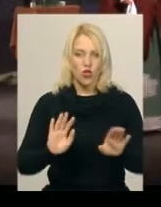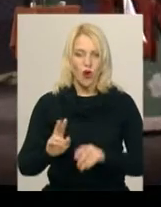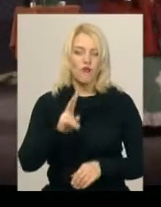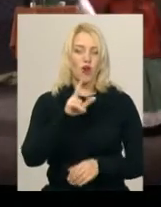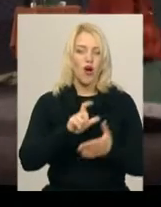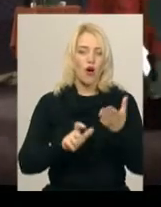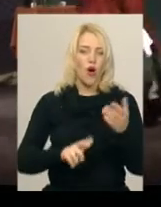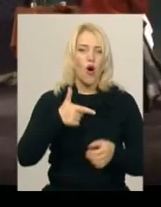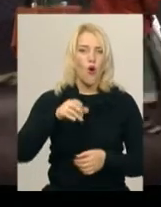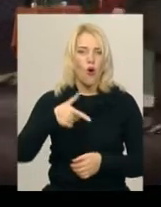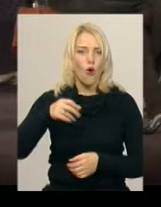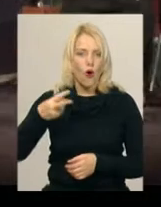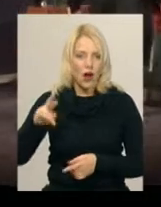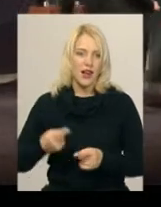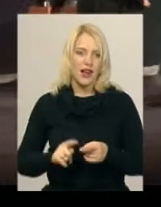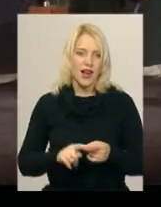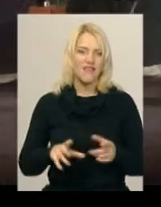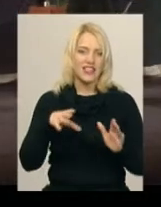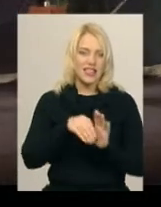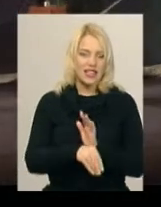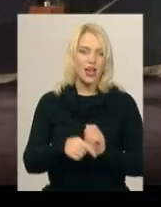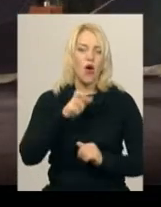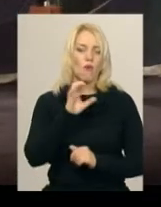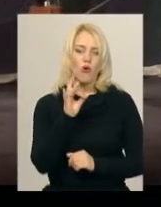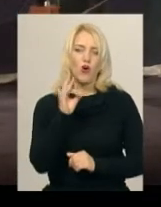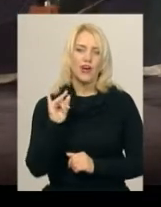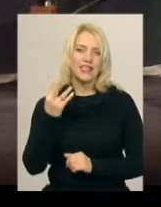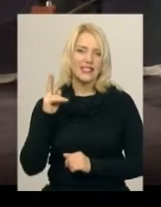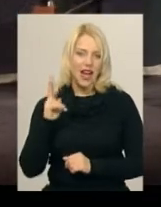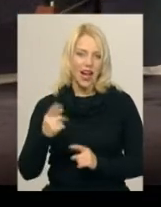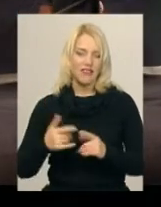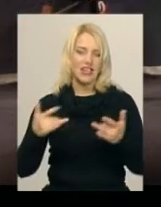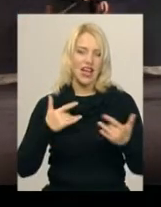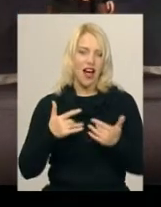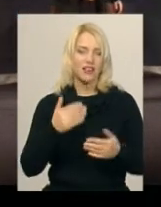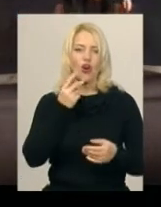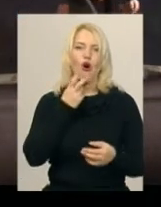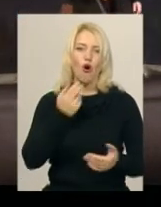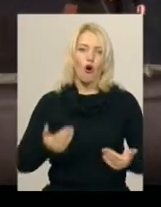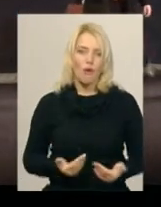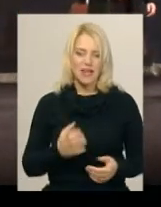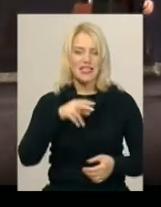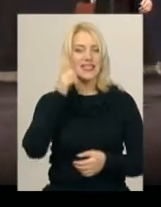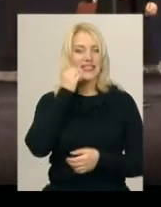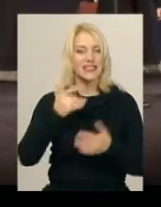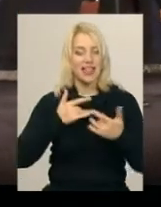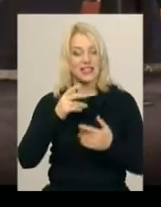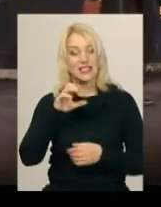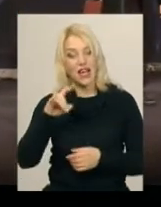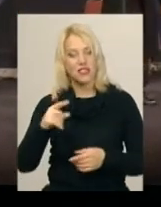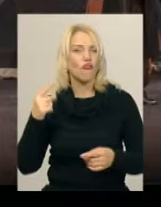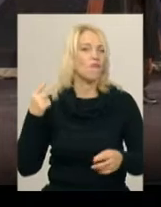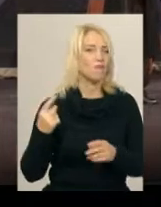Гоголя втілив головний режисер театру Володимир Борисяк. Каже, комедія у театрі імені Михайла Старицького ставиться вперше. До роботи